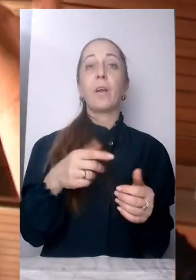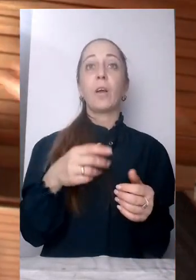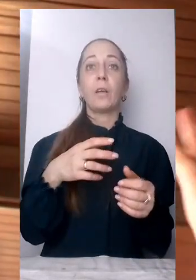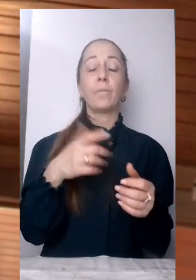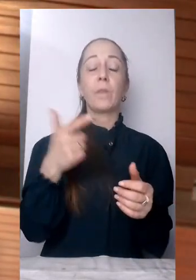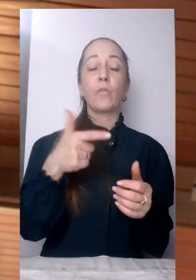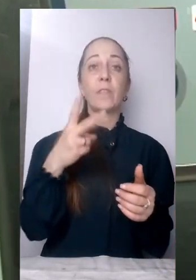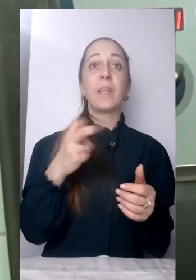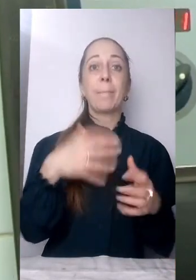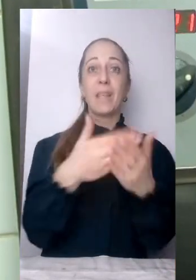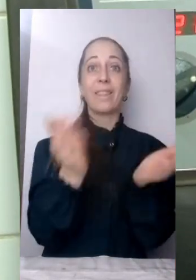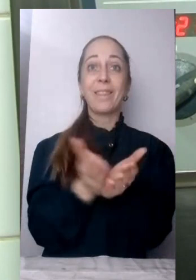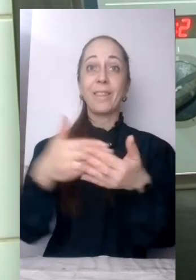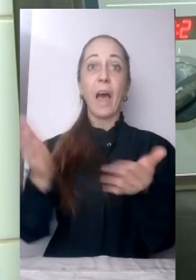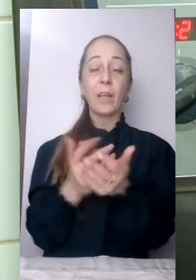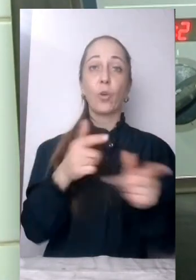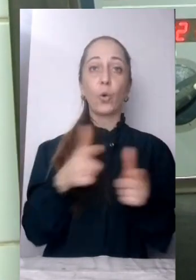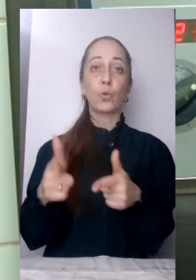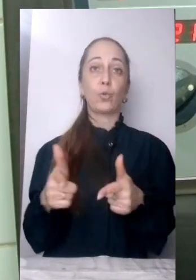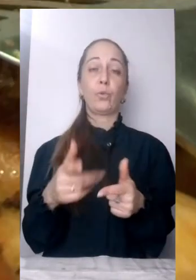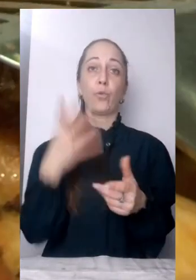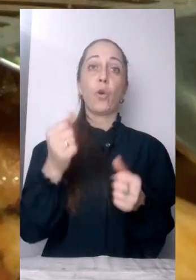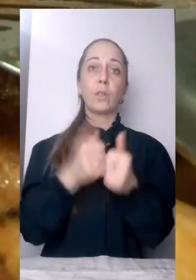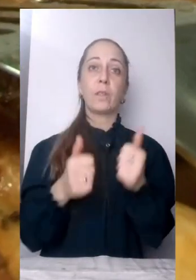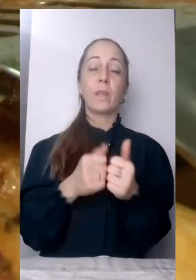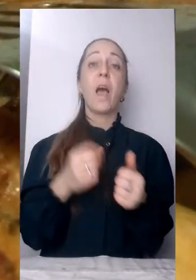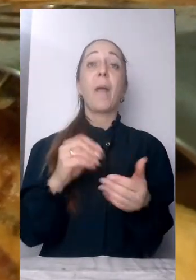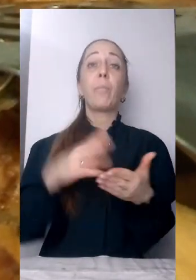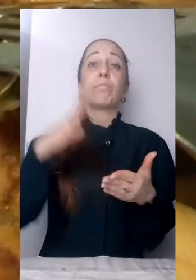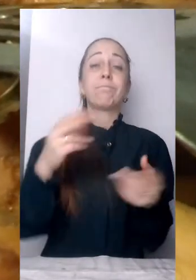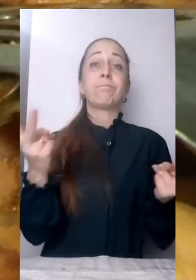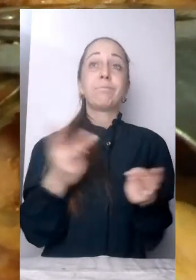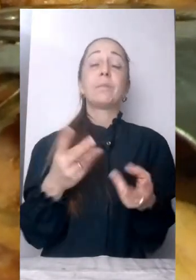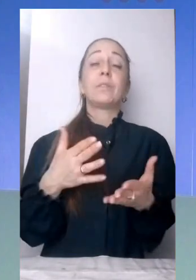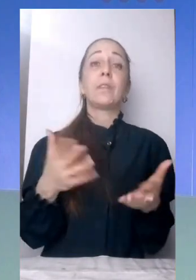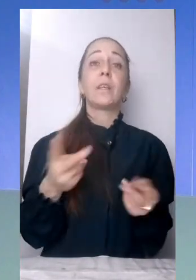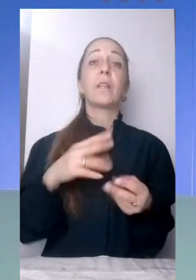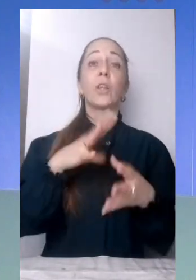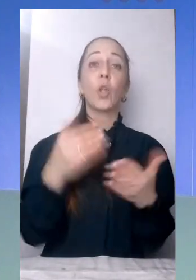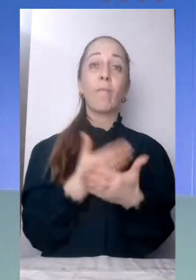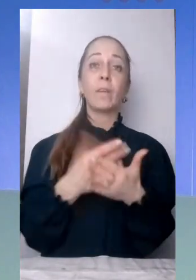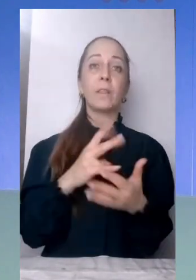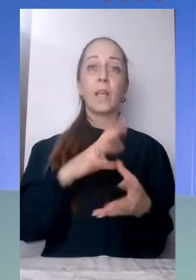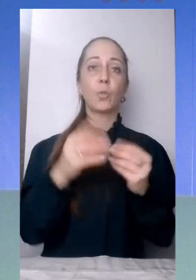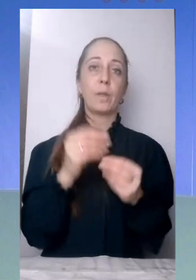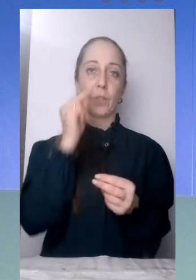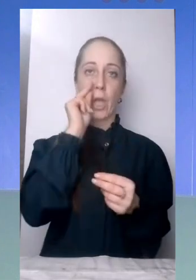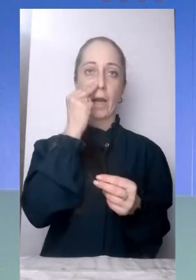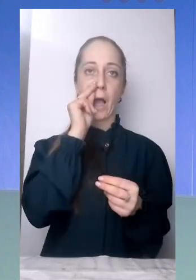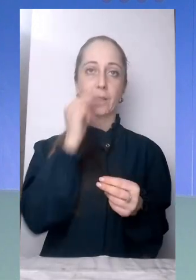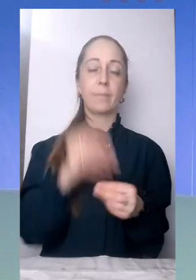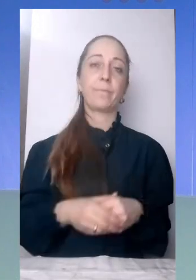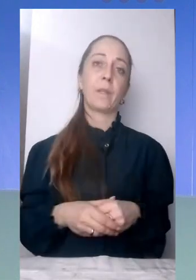каже, потреби ростуть. Наталія Старинець, Томас Горозія. Новини на Суспільному. Черкаси. Спалила свій